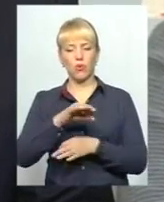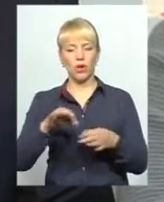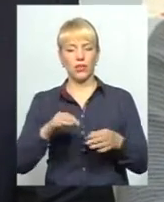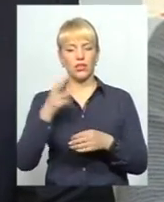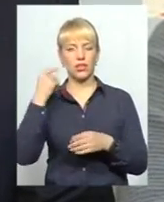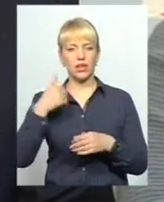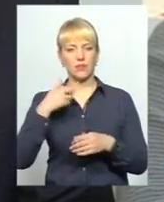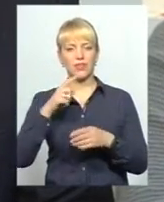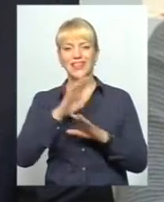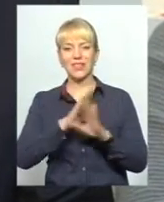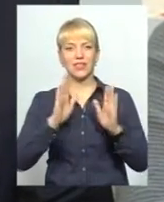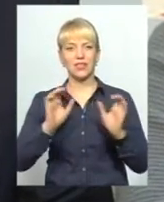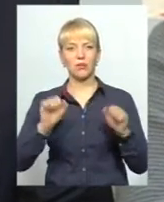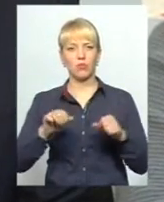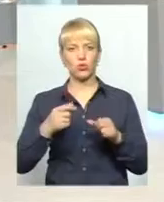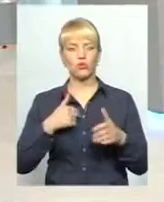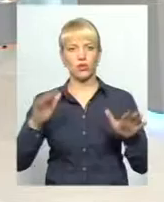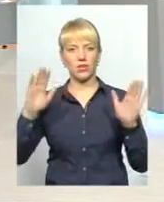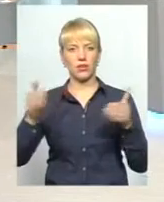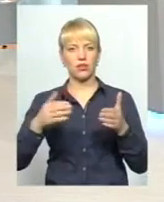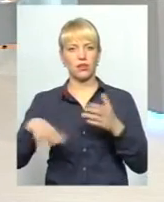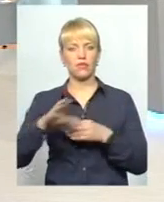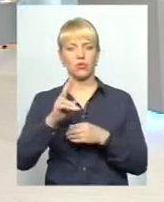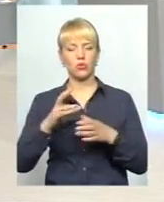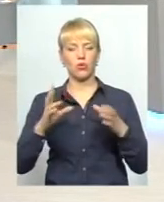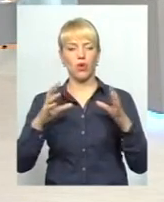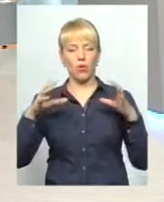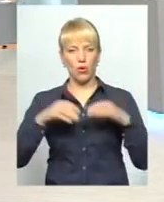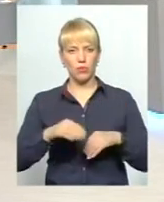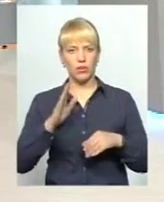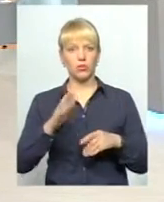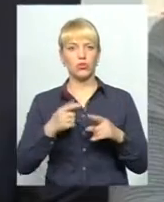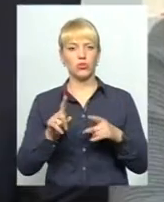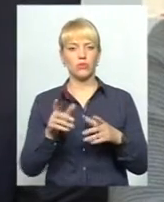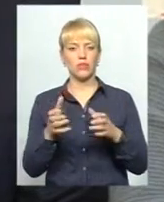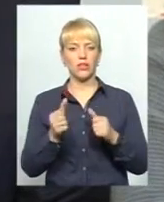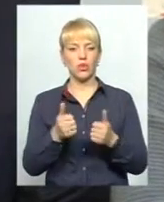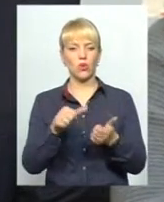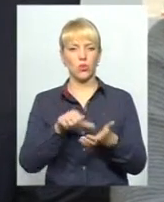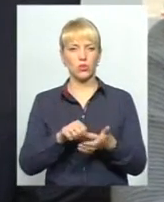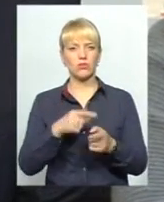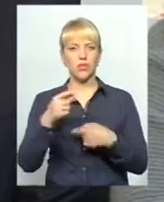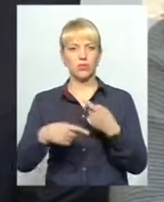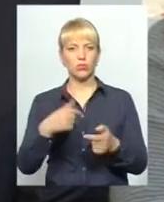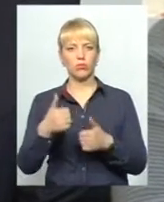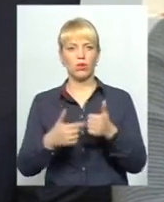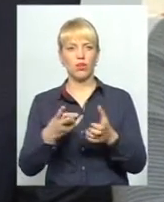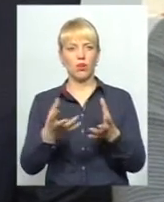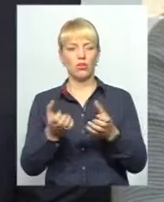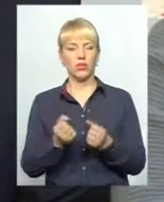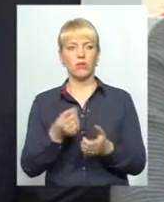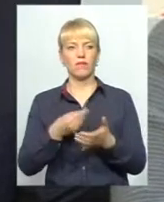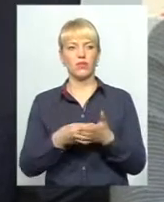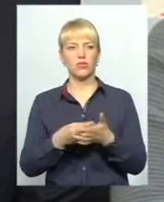і навіть громади, які ще не об'єднались, до об'єднання, для того, щоб взяти участь в наступному конкурсі на отримання фінансування і